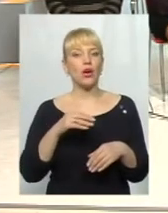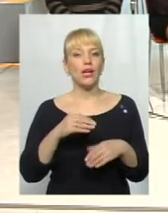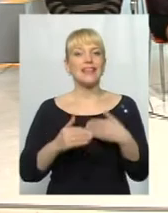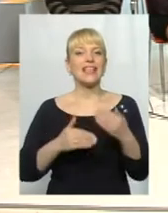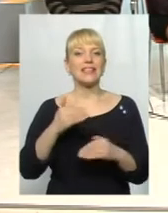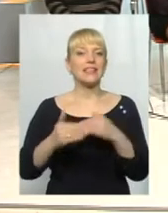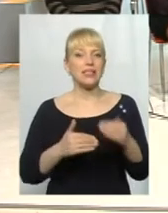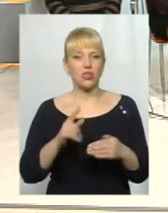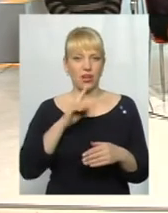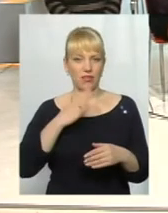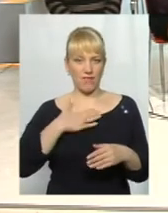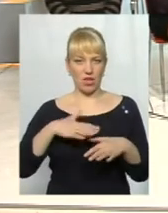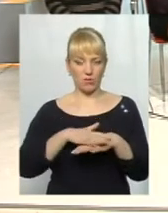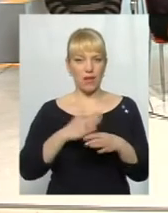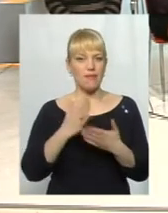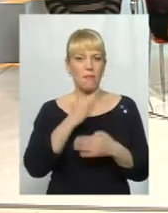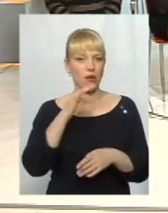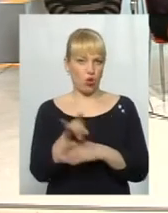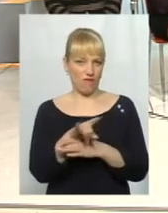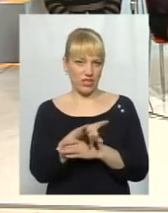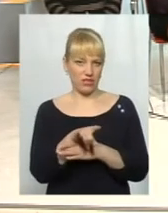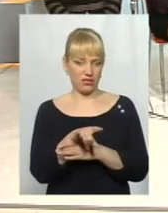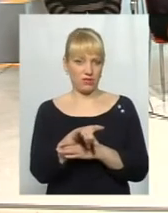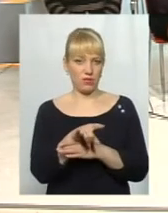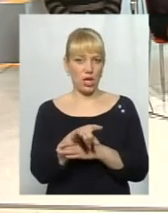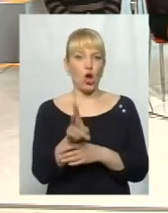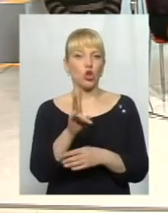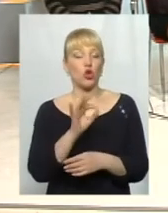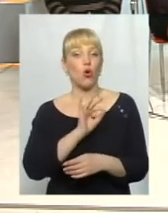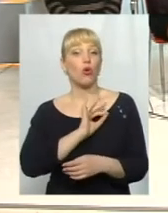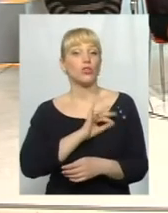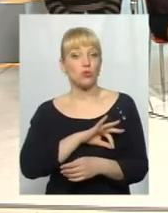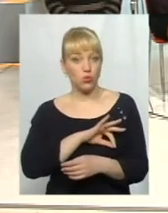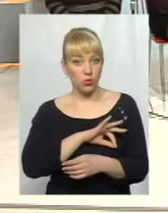яка зараз існує в нашому суспільстві. Тобто є купа аферистів, які користувалися,